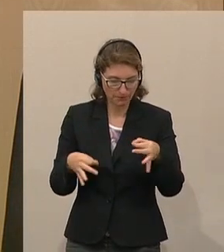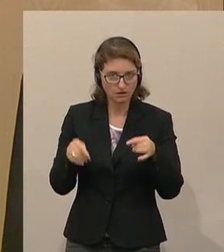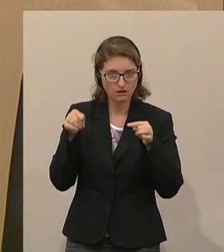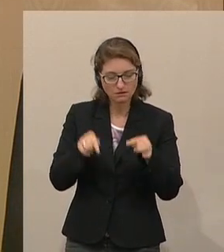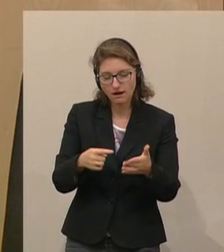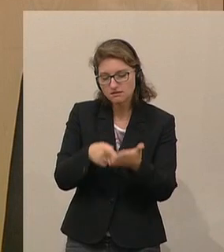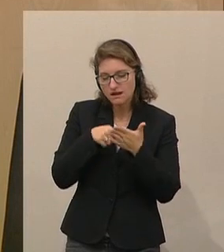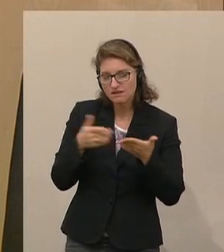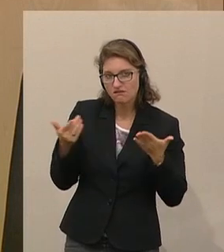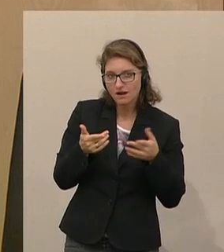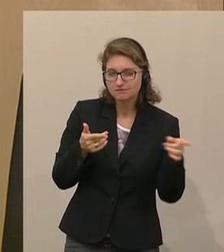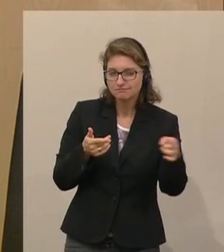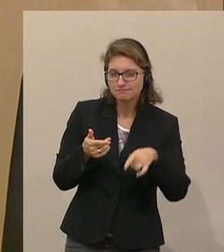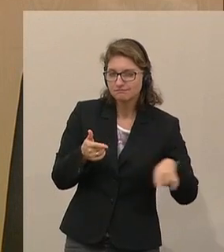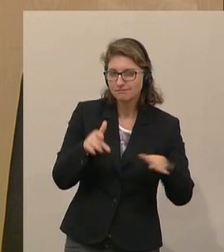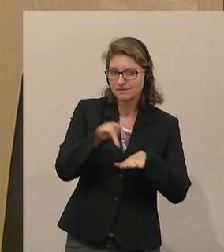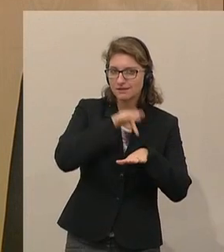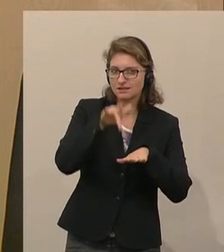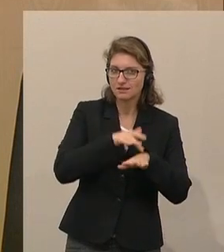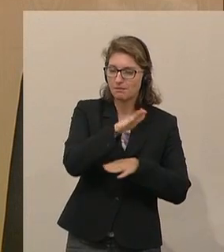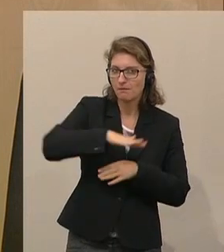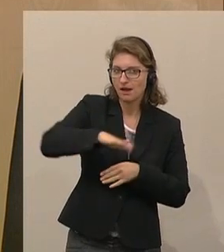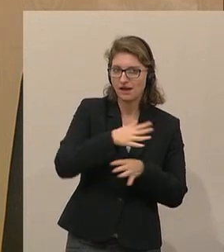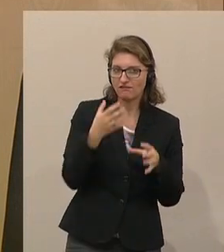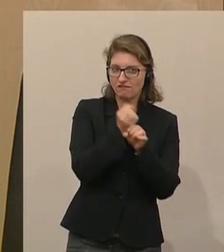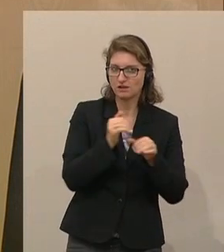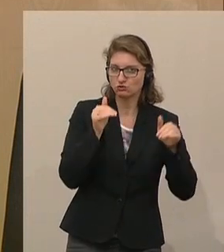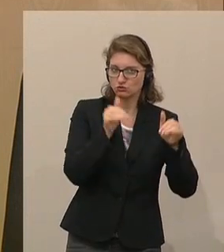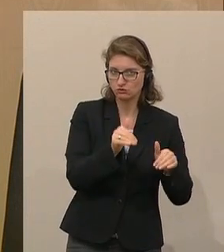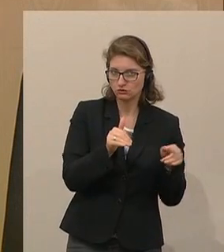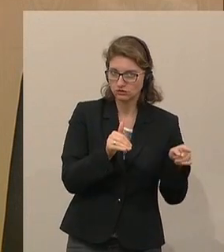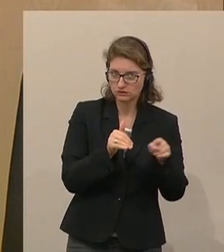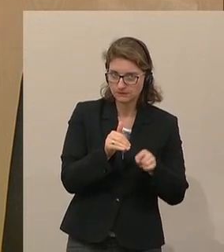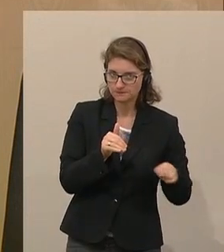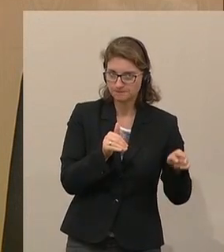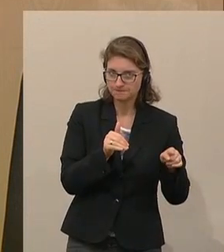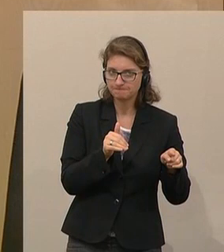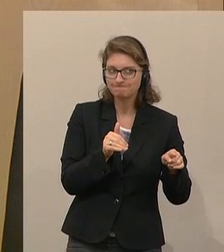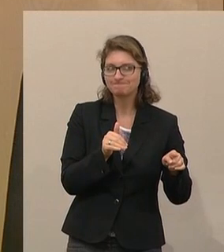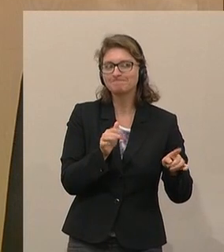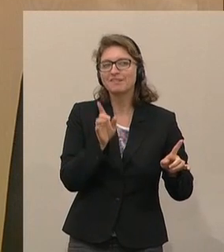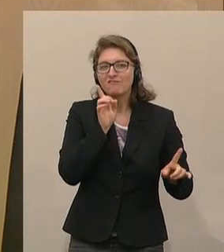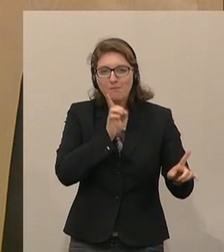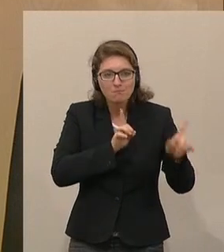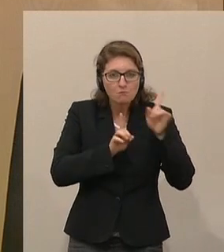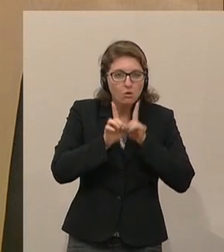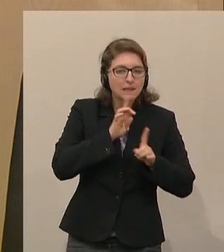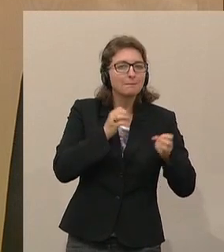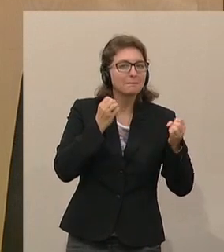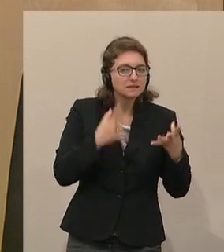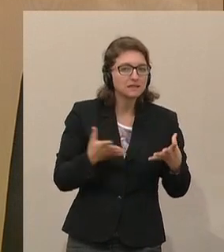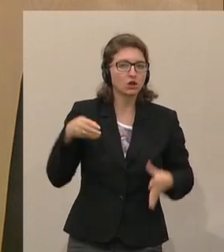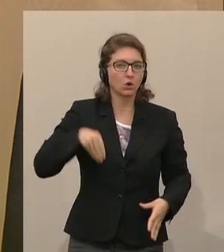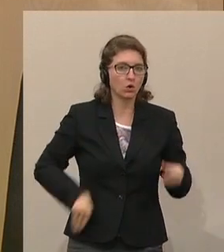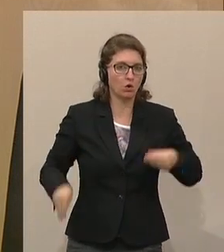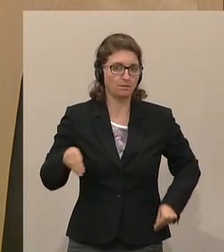wird, dass in dem sensiblen Bereich des Verfassungsschutzes mutmaßlich Korruption stattfindet.